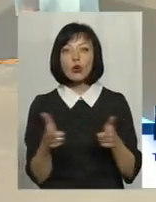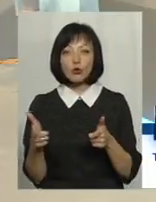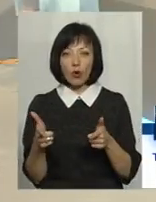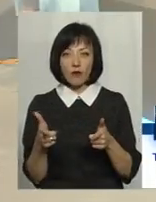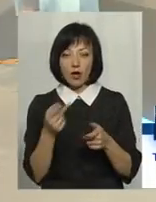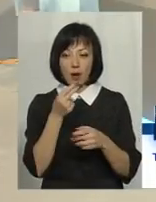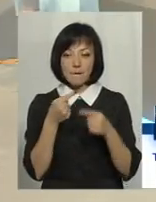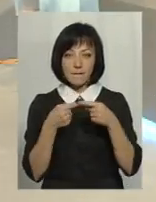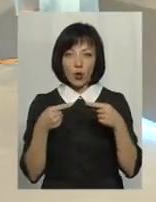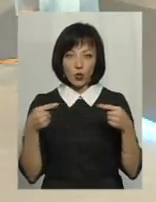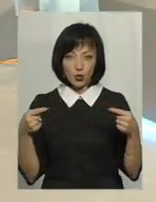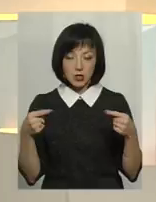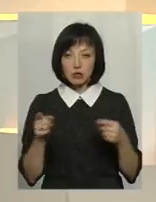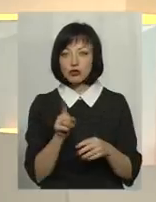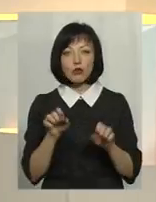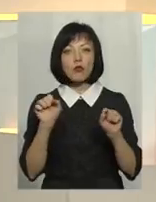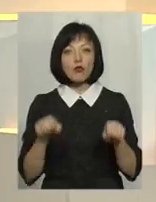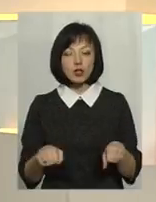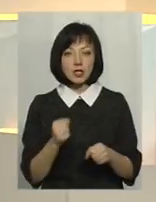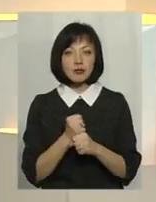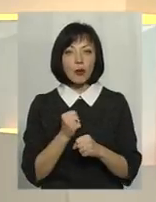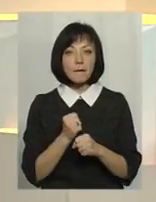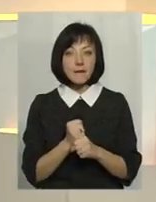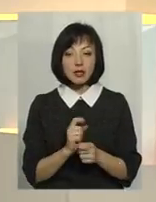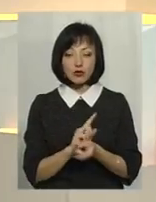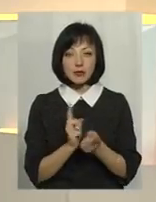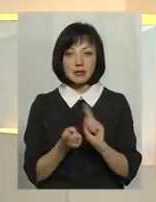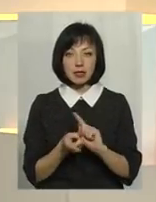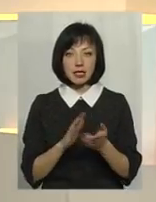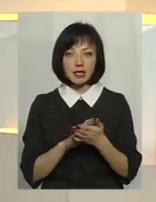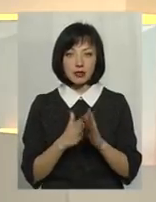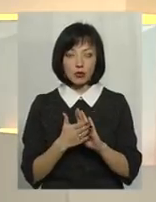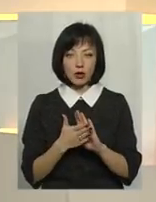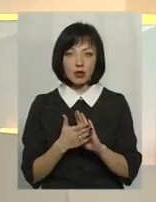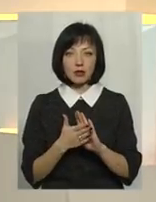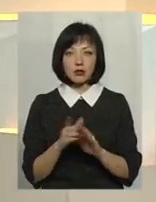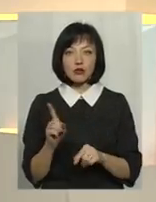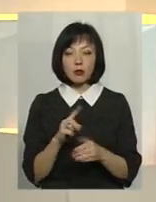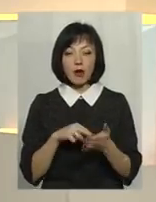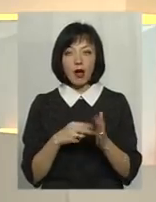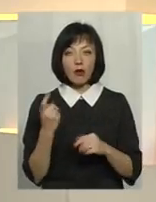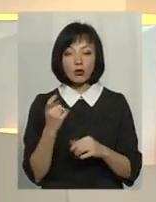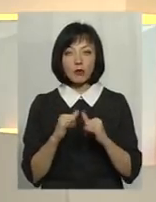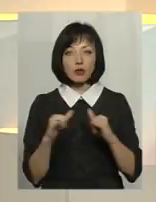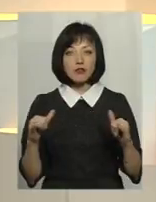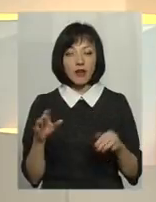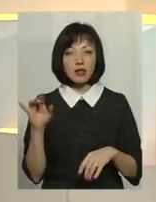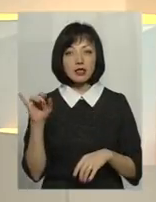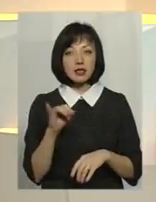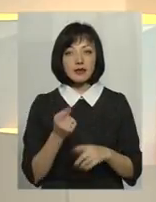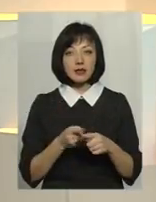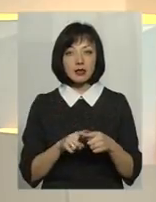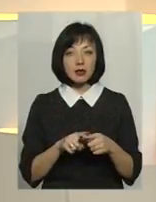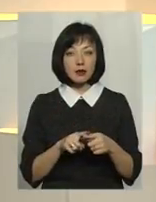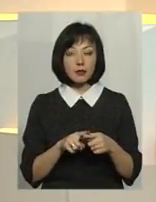продукції. Що можна зробити, аби змінити цю ситуацію, аби економіка розвивалася і у